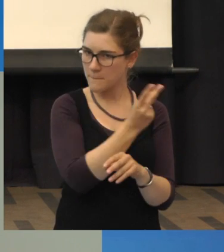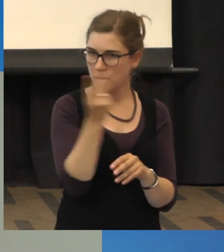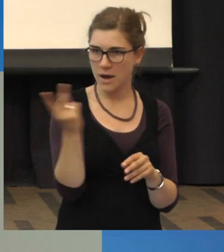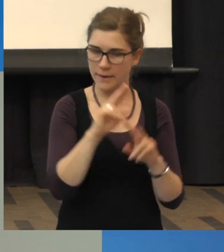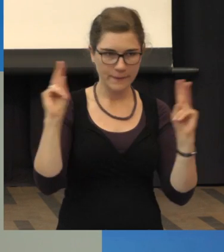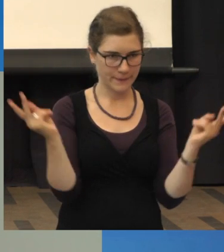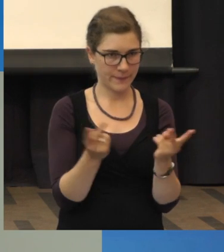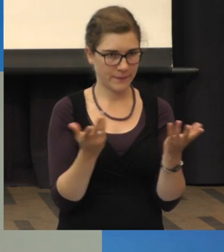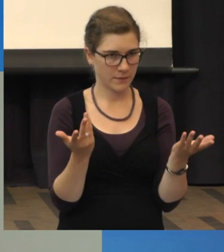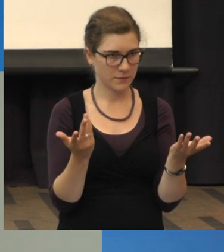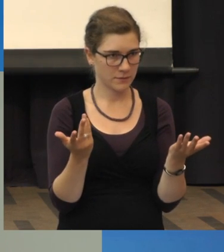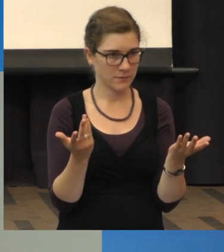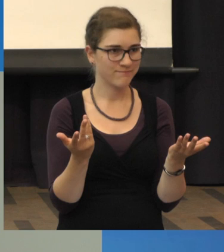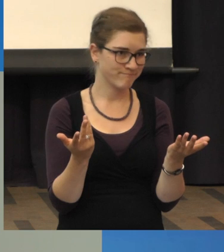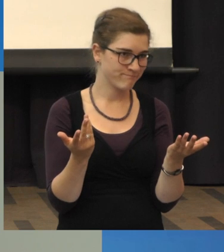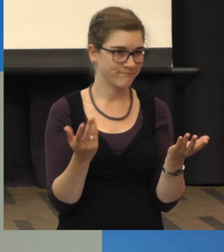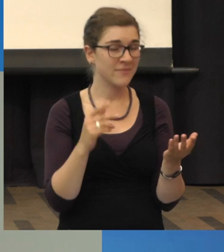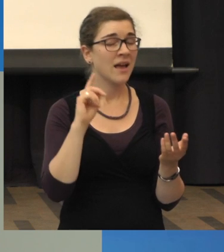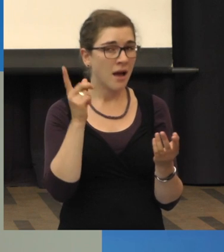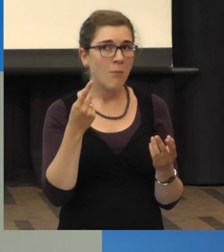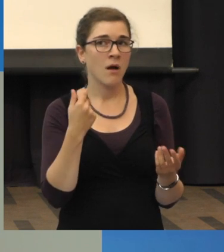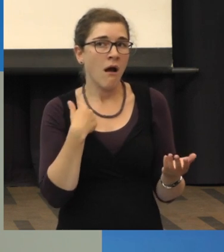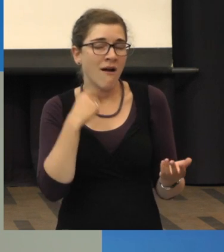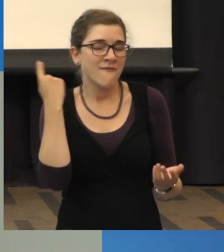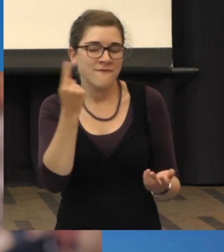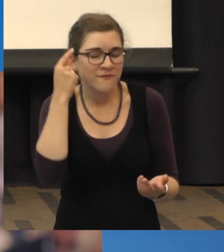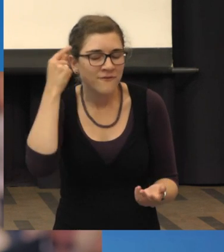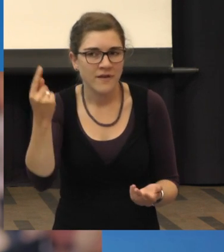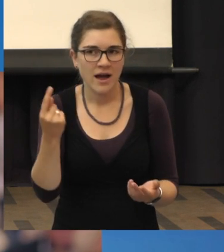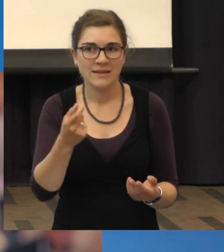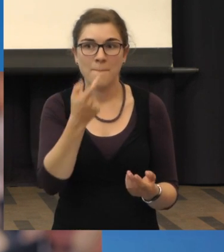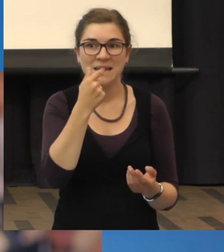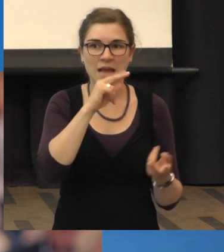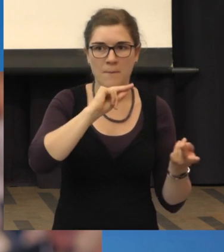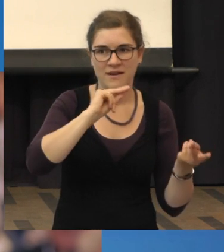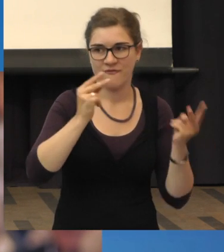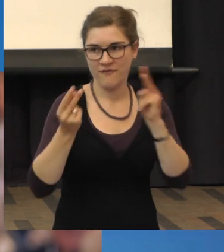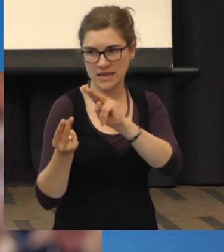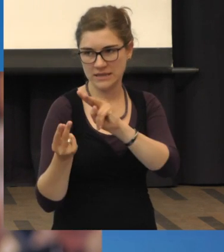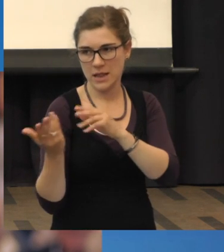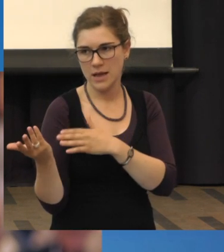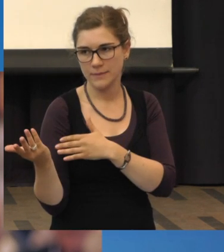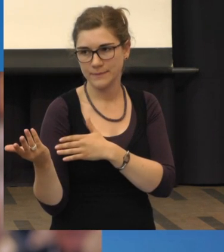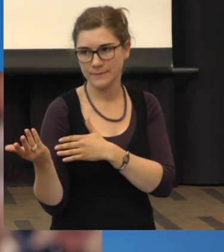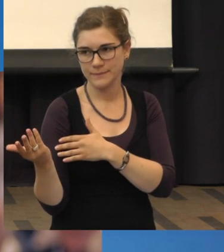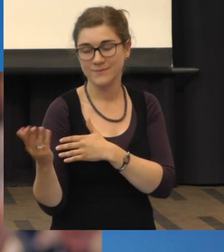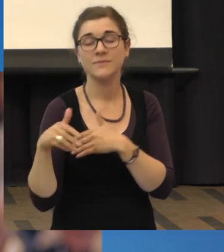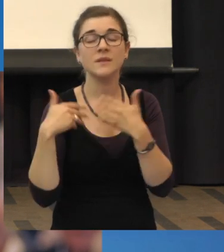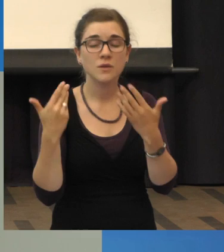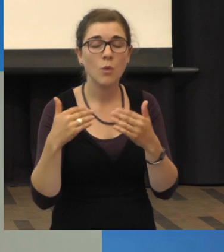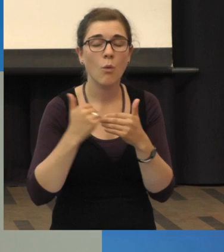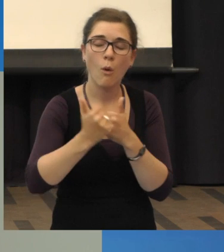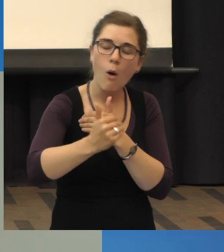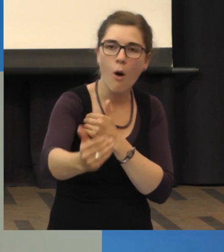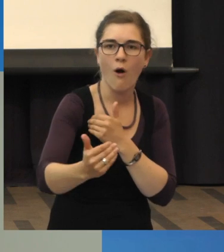gleich wirksam sind, obwohl wir wissen, dass wenn man Medikamente wechselt, manchmal eher ein positiver